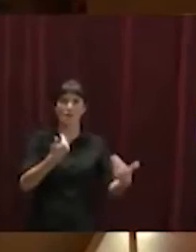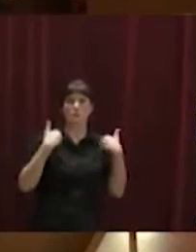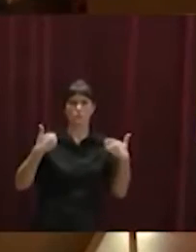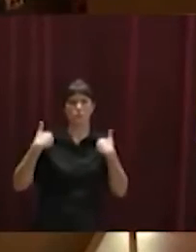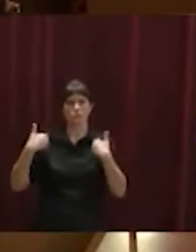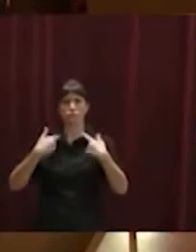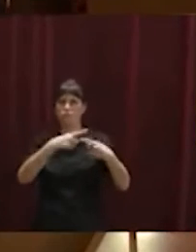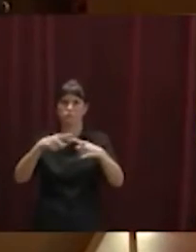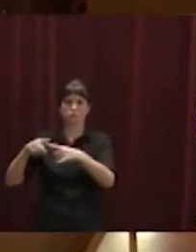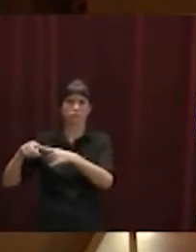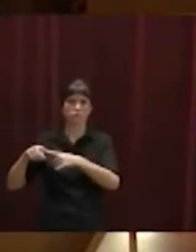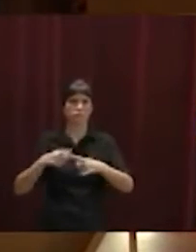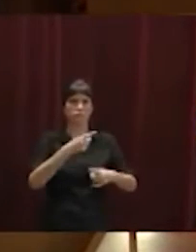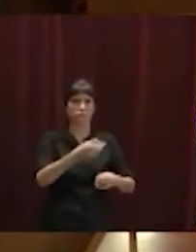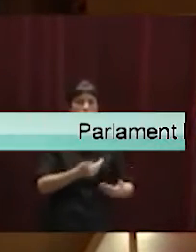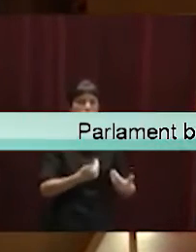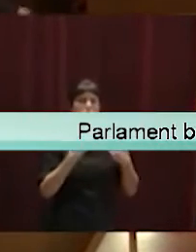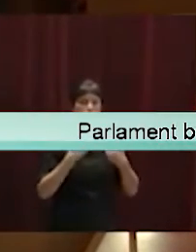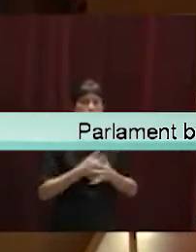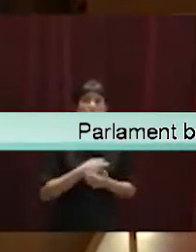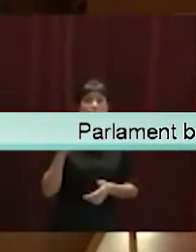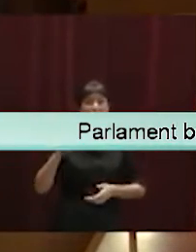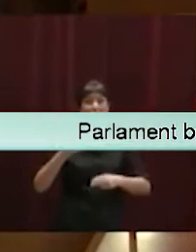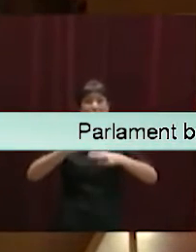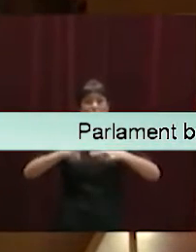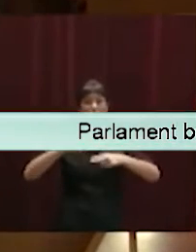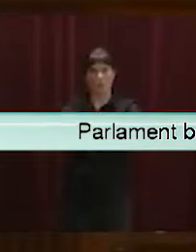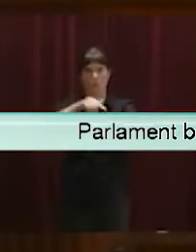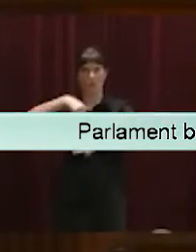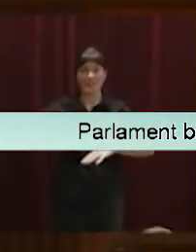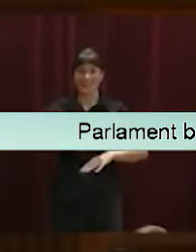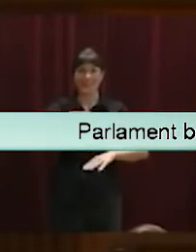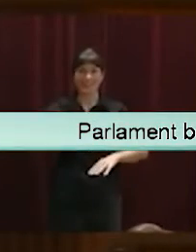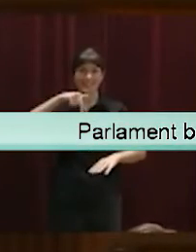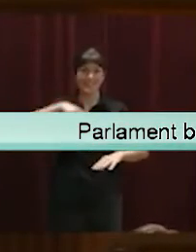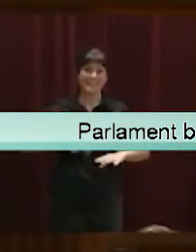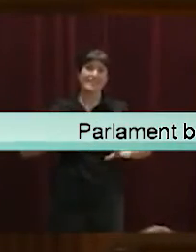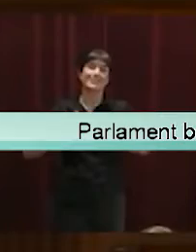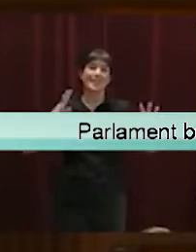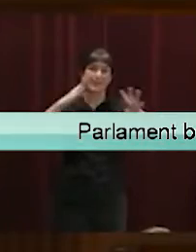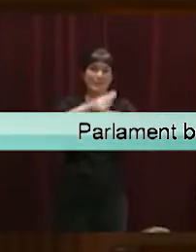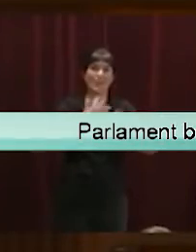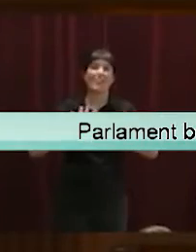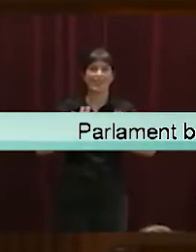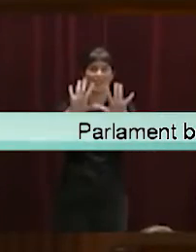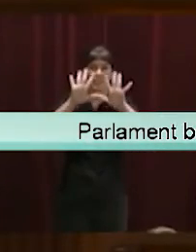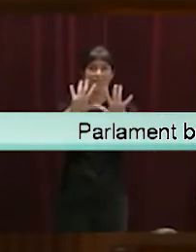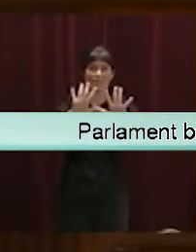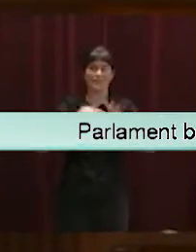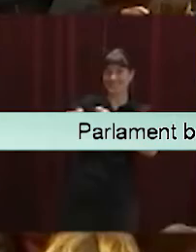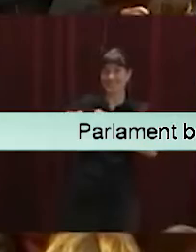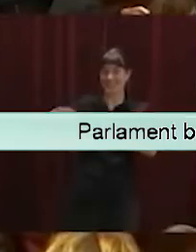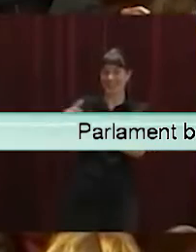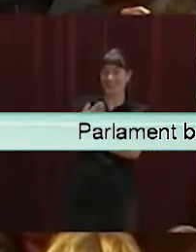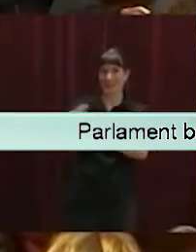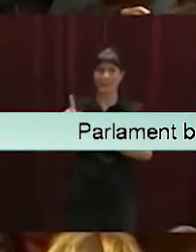La presidenta baleana, Francine Armengol, ha anunciat avui que el govern limitarà a sis persones. Les reunions socials a Eivissa i